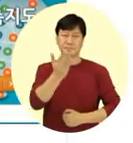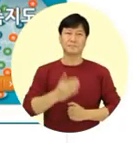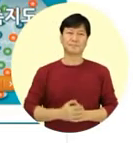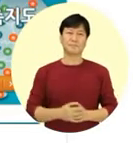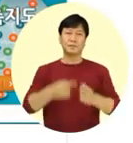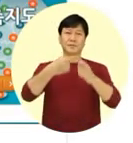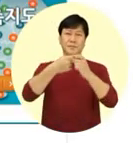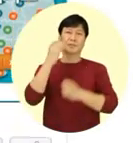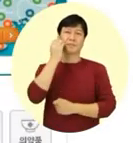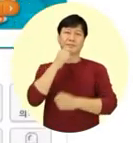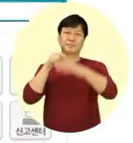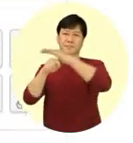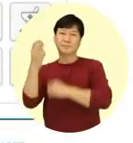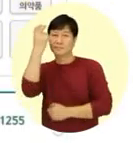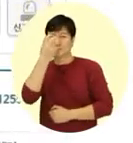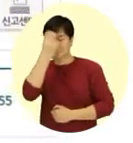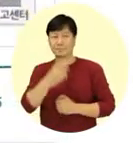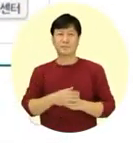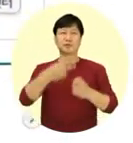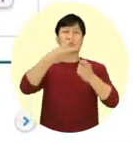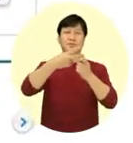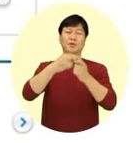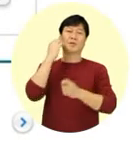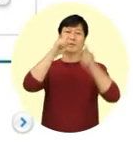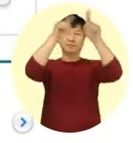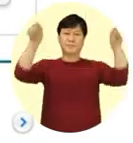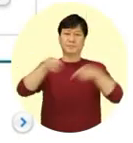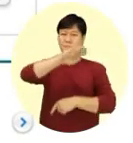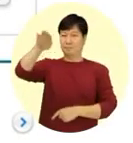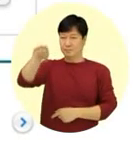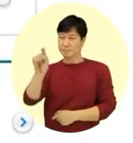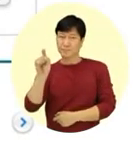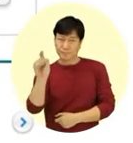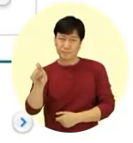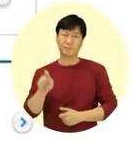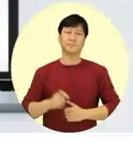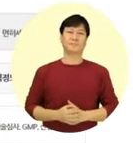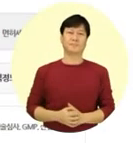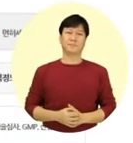접속합니다. 홈페이지 우측 하단에 전자민원 창구를 클릭합니다.